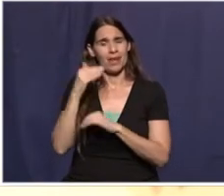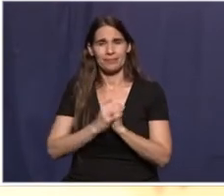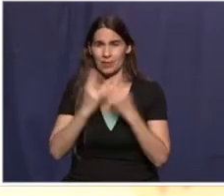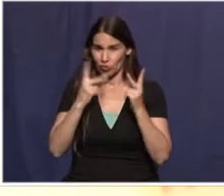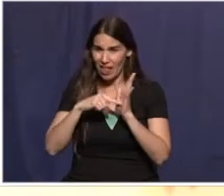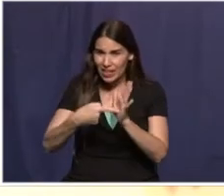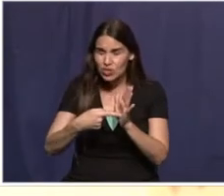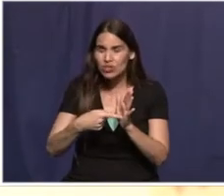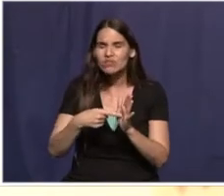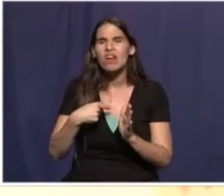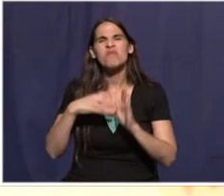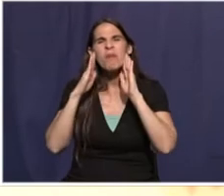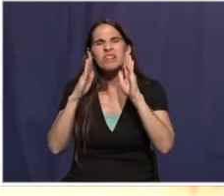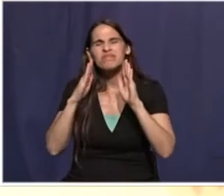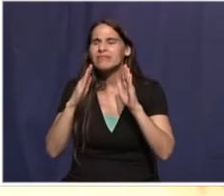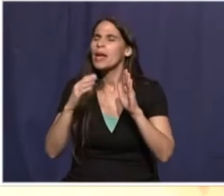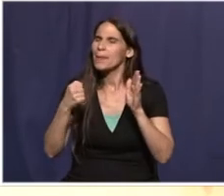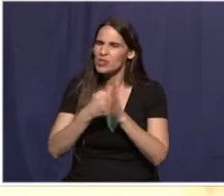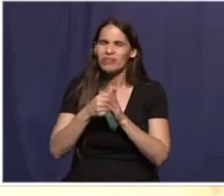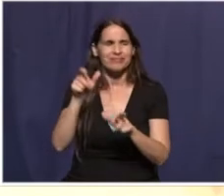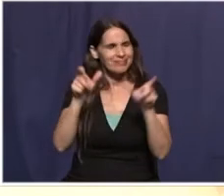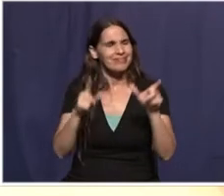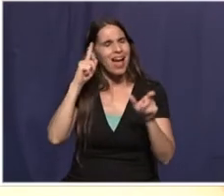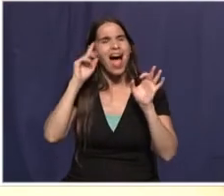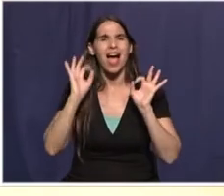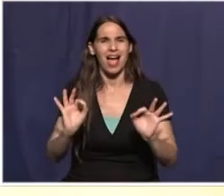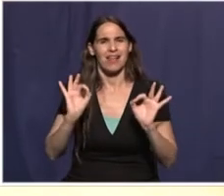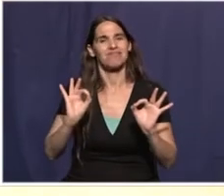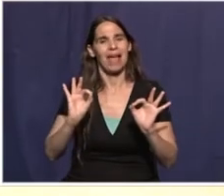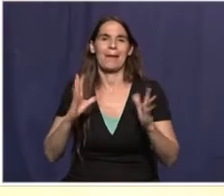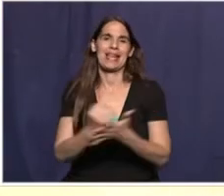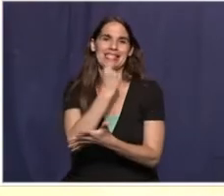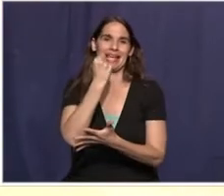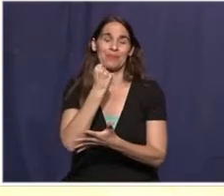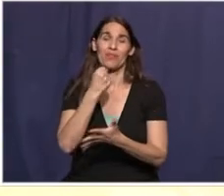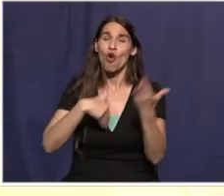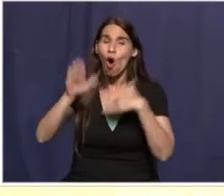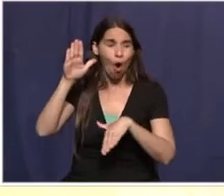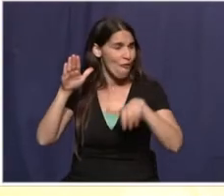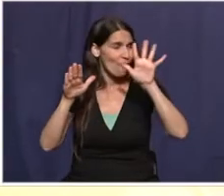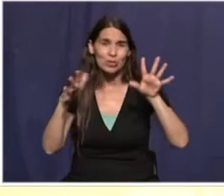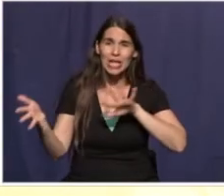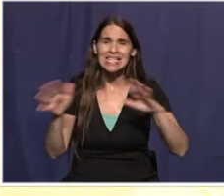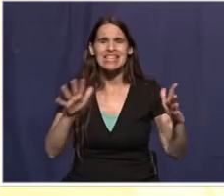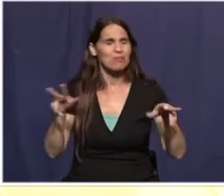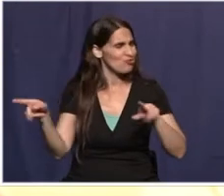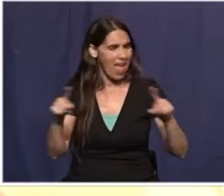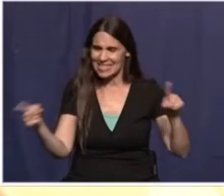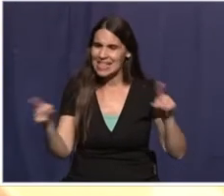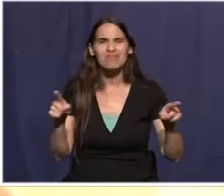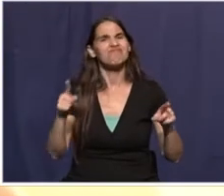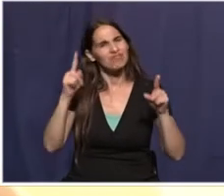מאמין בסוף רק הכל השפוי ינצח. ואני מאמין שהרוב משני הצדדים הם שפויים. הם רצון לנצח